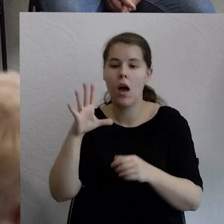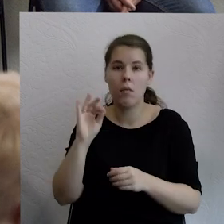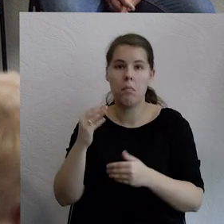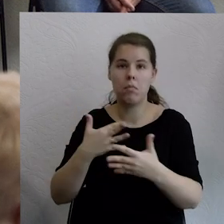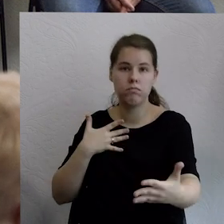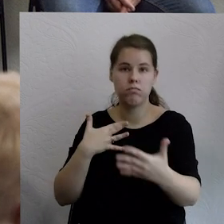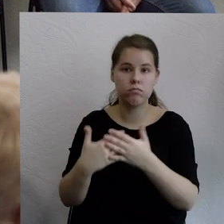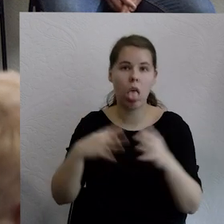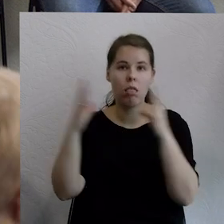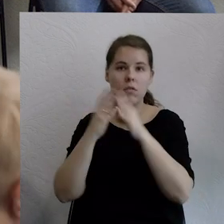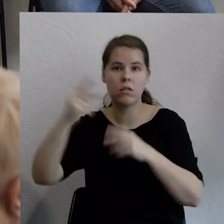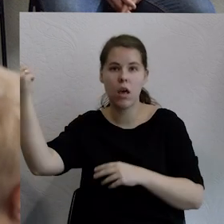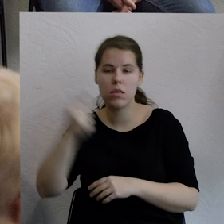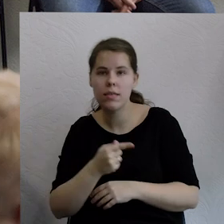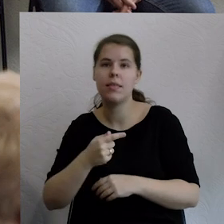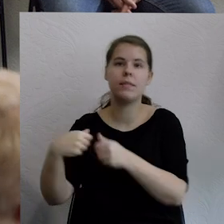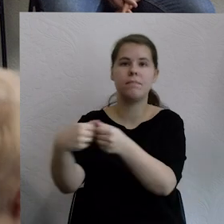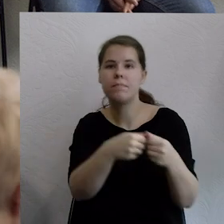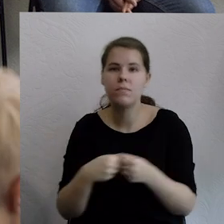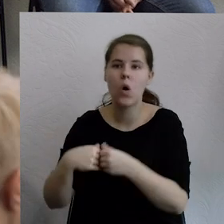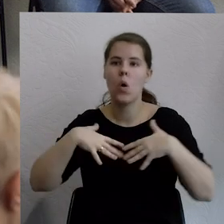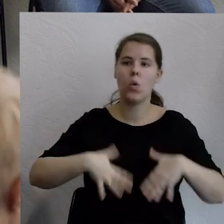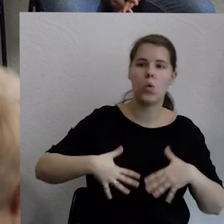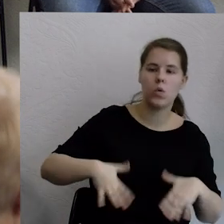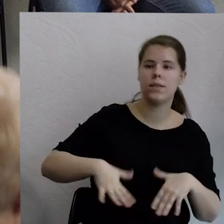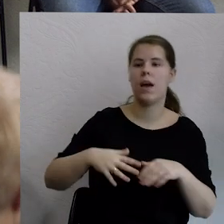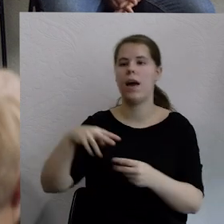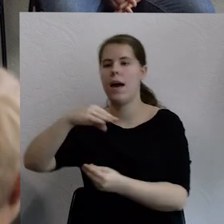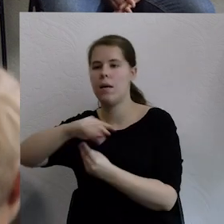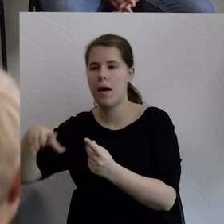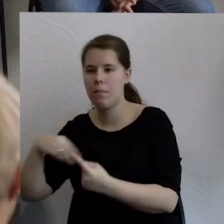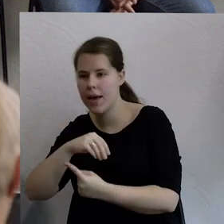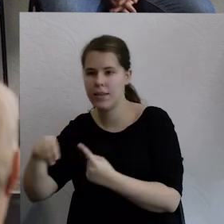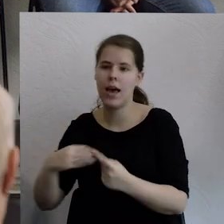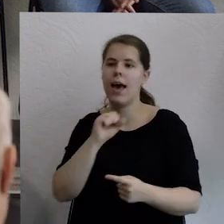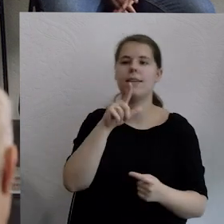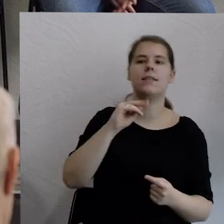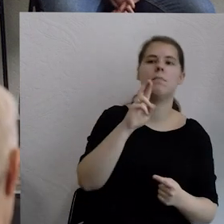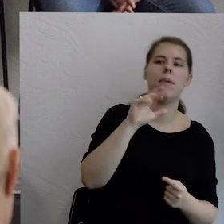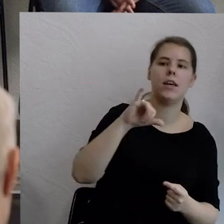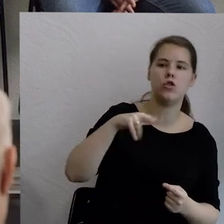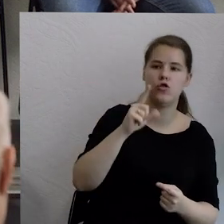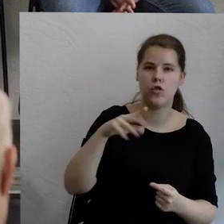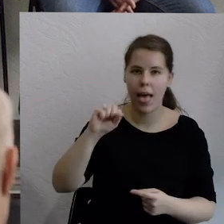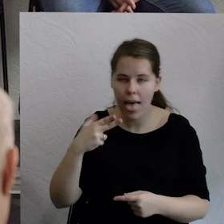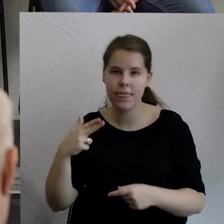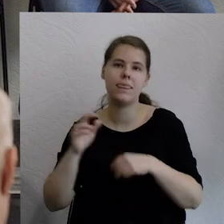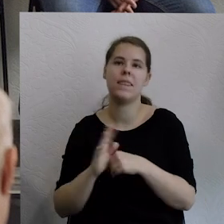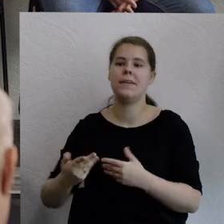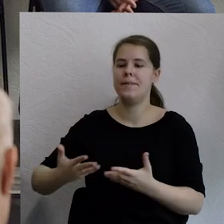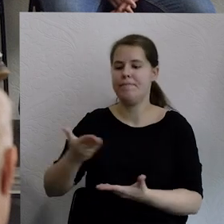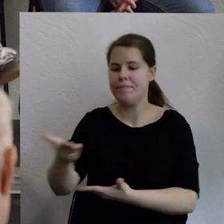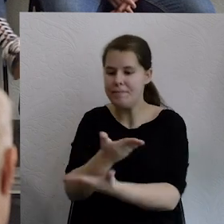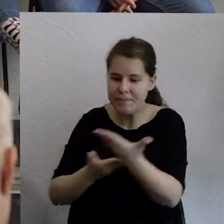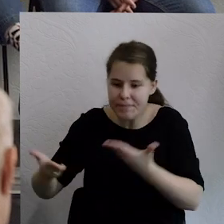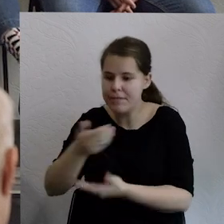pograniczu Gruzji, Armenii, Azerbejdżanu taką przestrzeń właściwie takiego utopijną praktycznie. Woodstocku kaukaskiego.